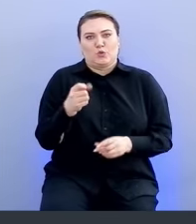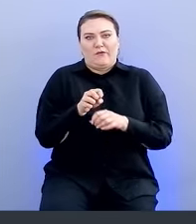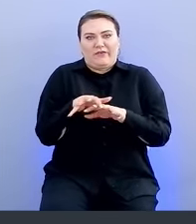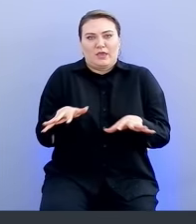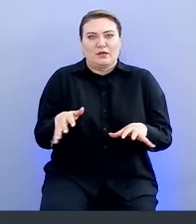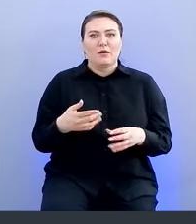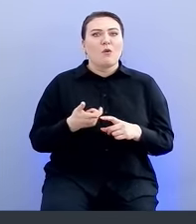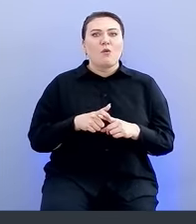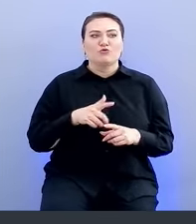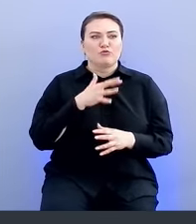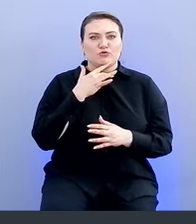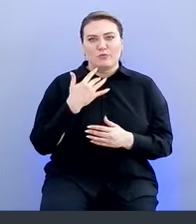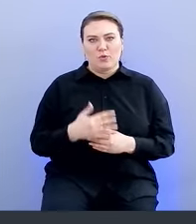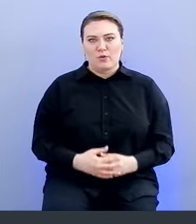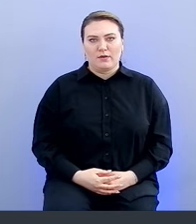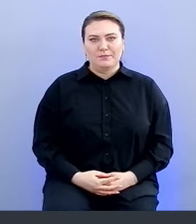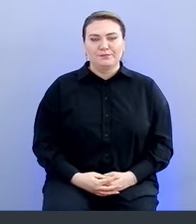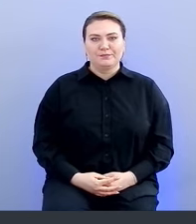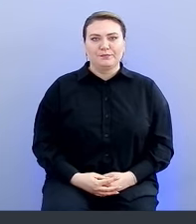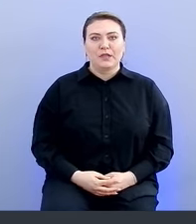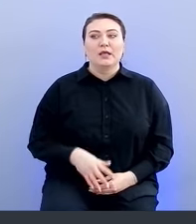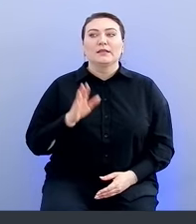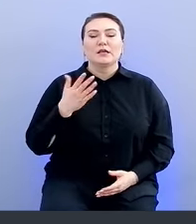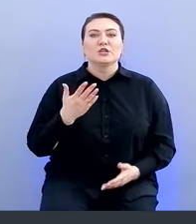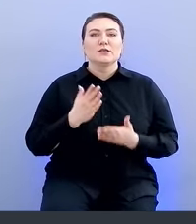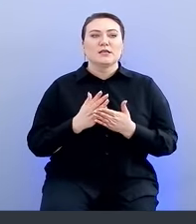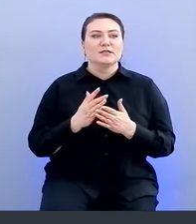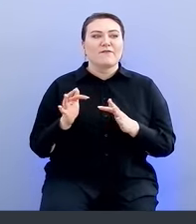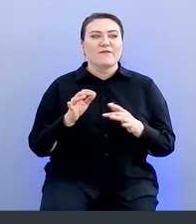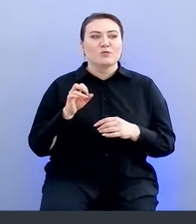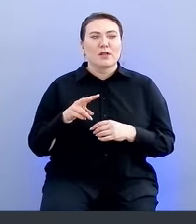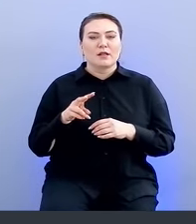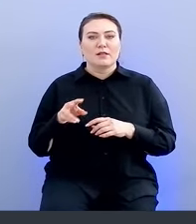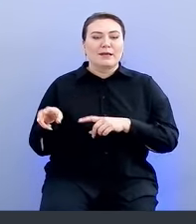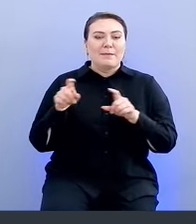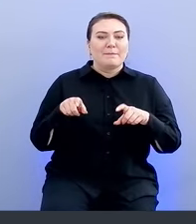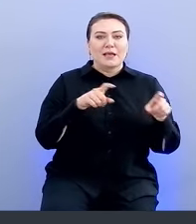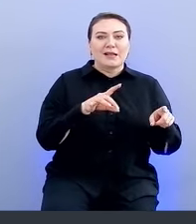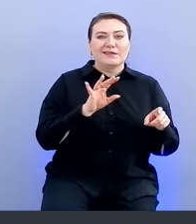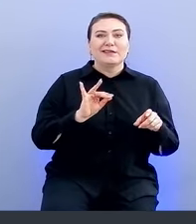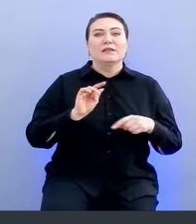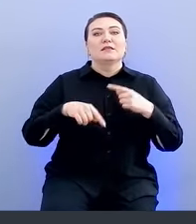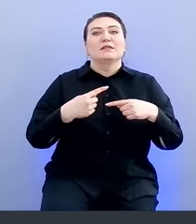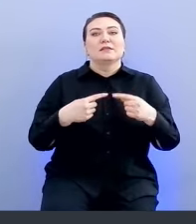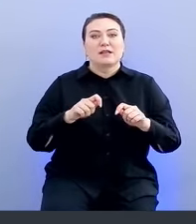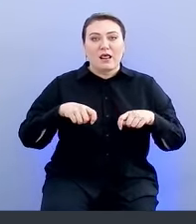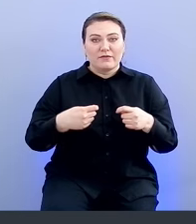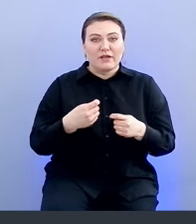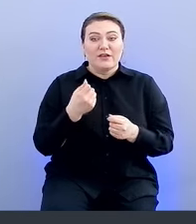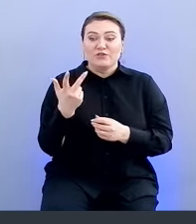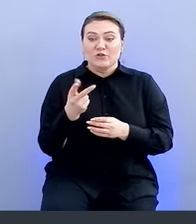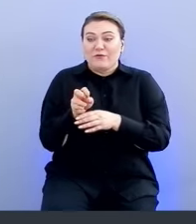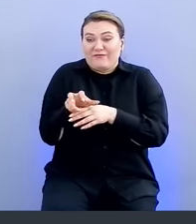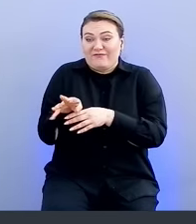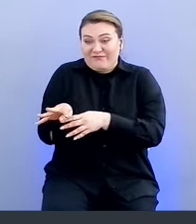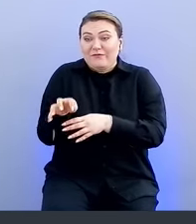веток. То есть очень-очень много. То есть даже если есть функционал миграции и наследования, то сделать это в четырех ветках можно,